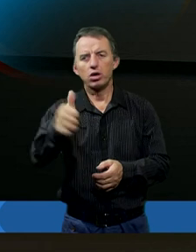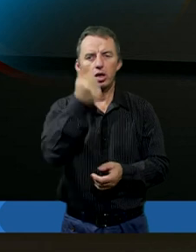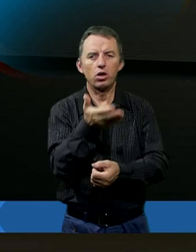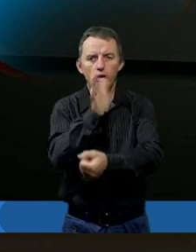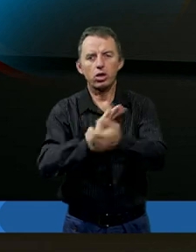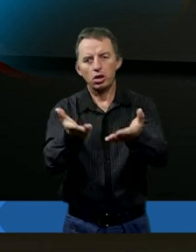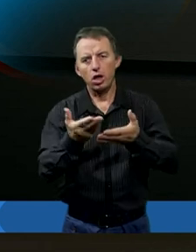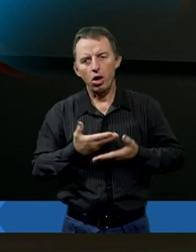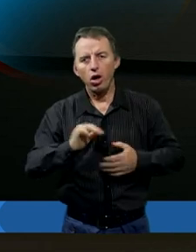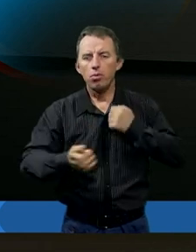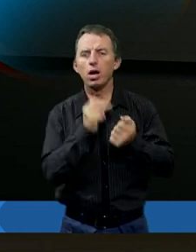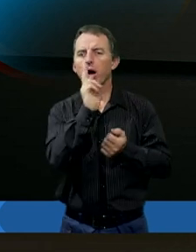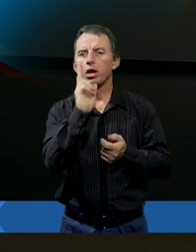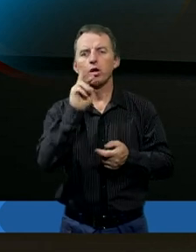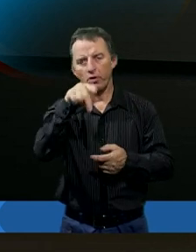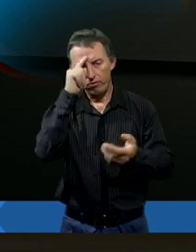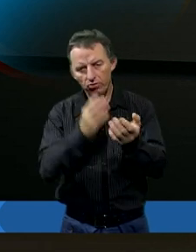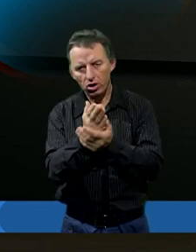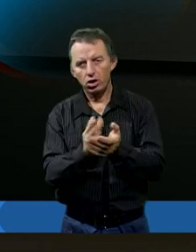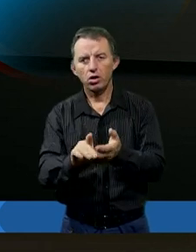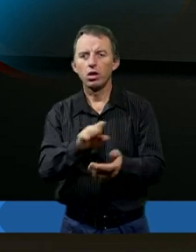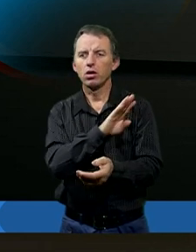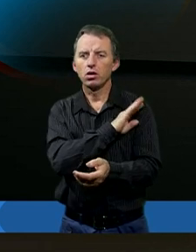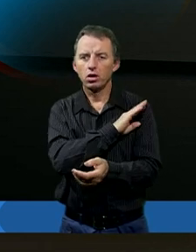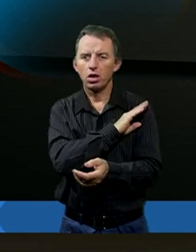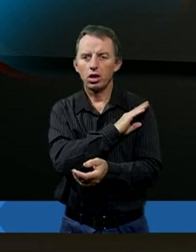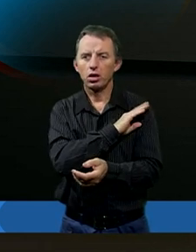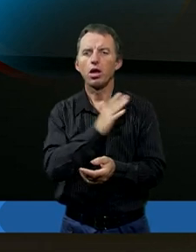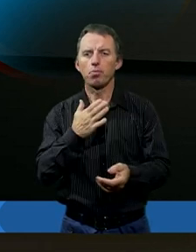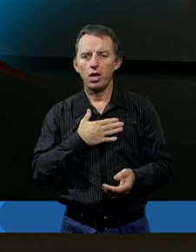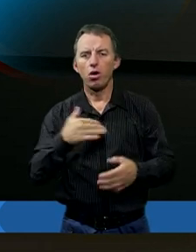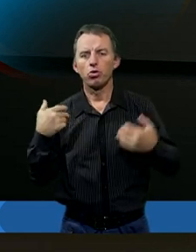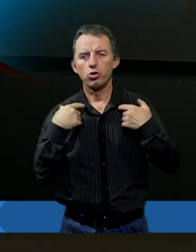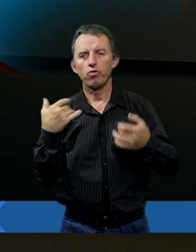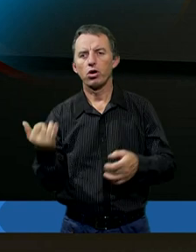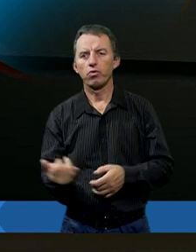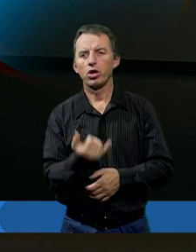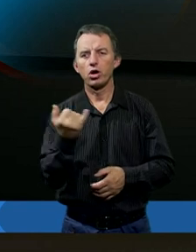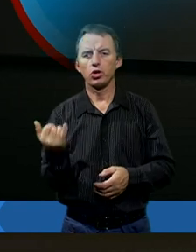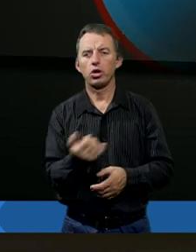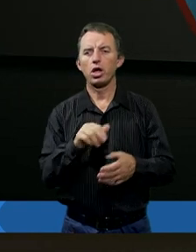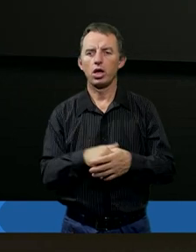jednorodzonego dał, aby każdy, kto weń wierzy, nie zginął, ale miał żywot wieczny.